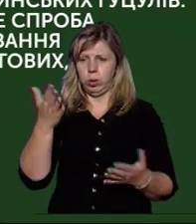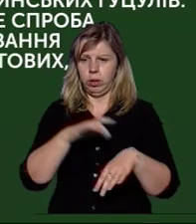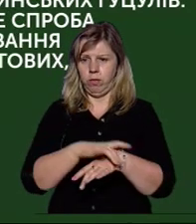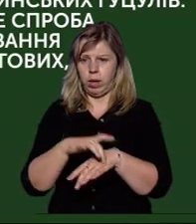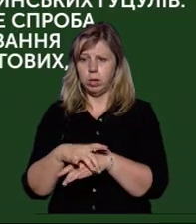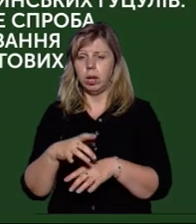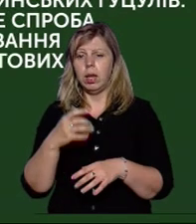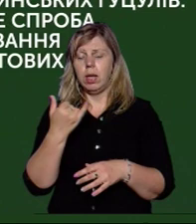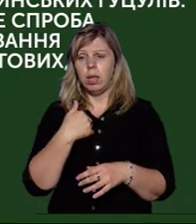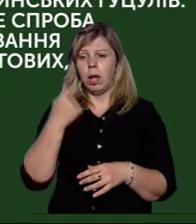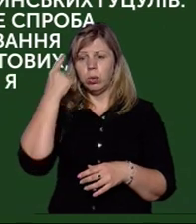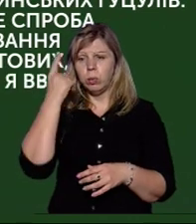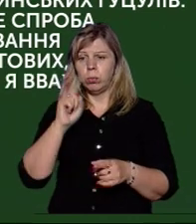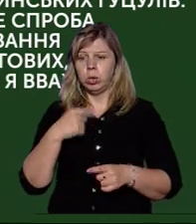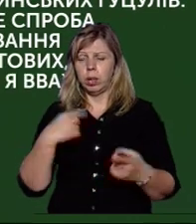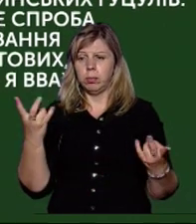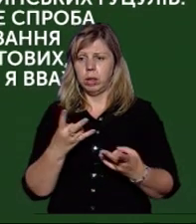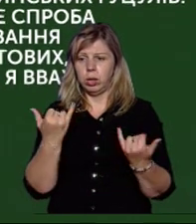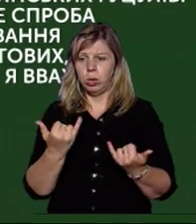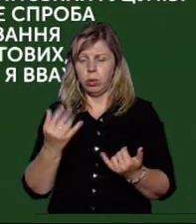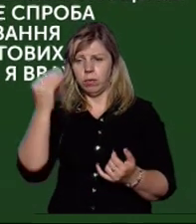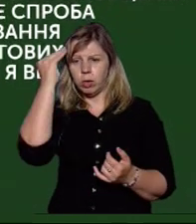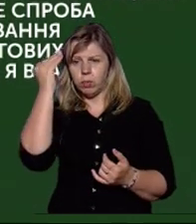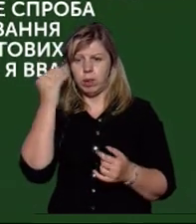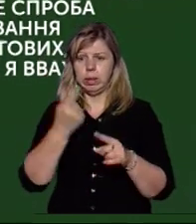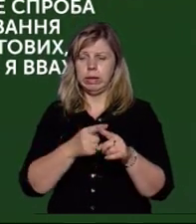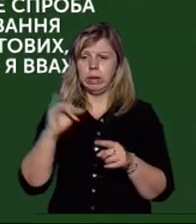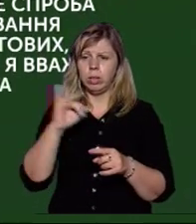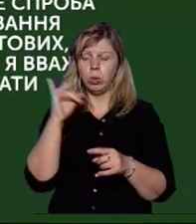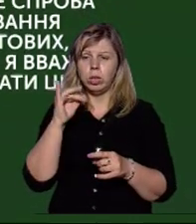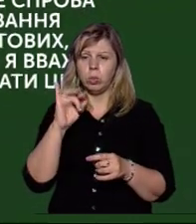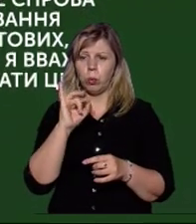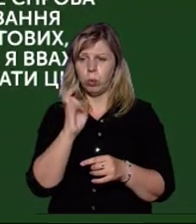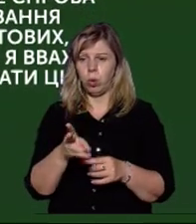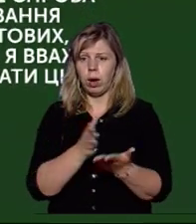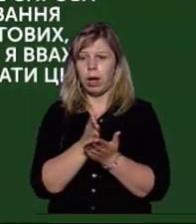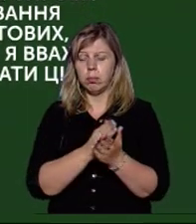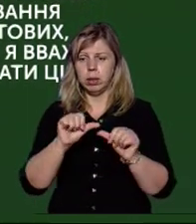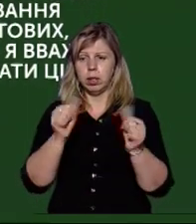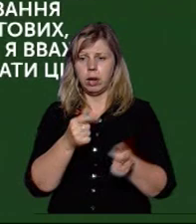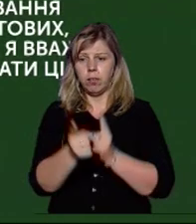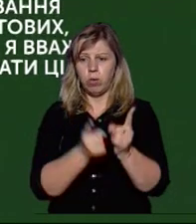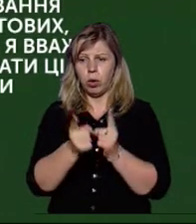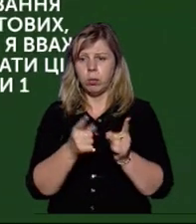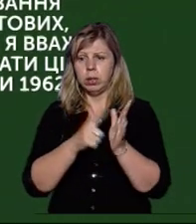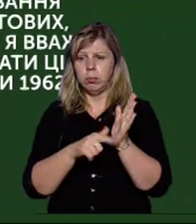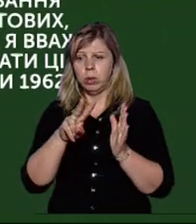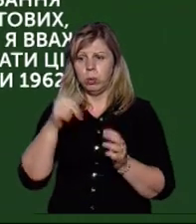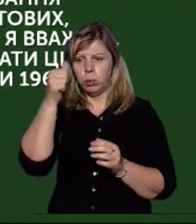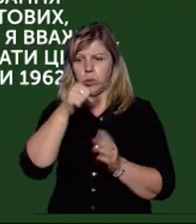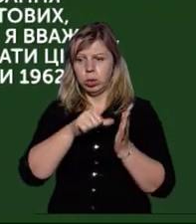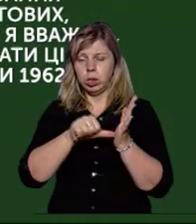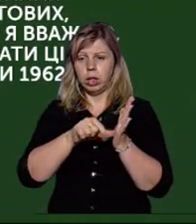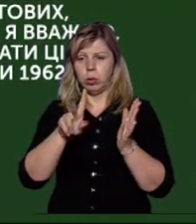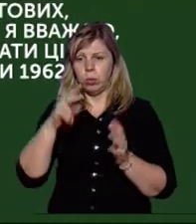факторів. І я думаю, що нам слід і сьогодні врахувати ці історичні уроки адмінреформи 1962 року укроплення